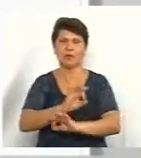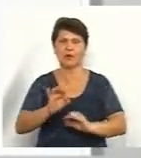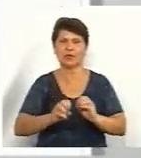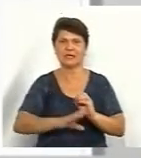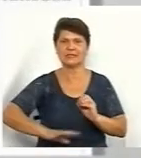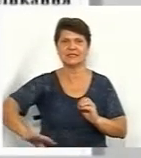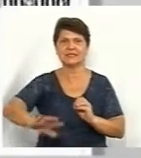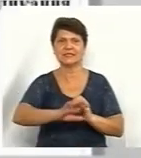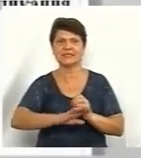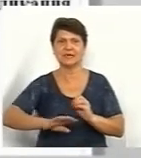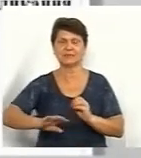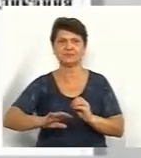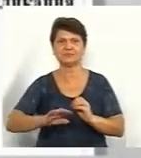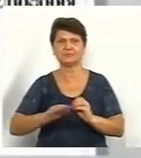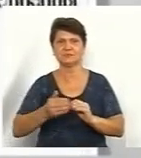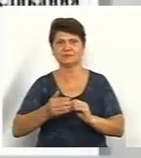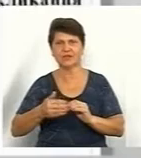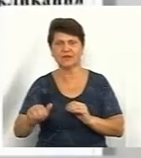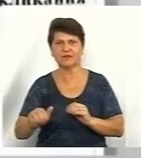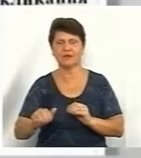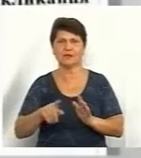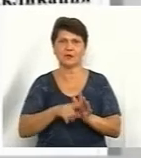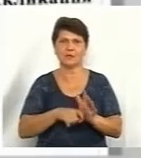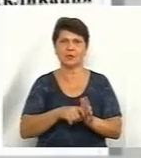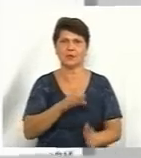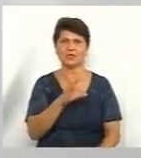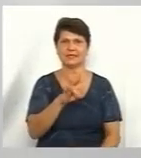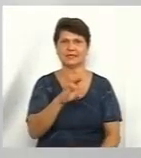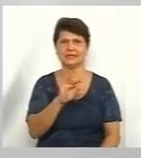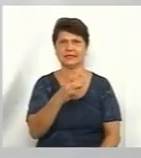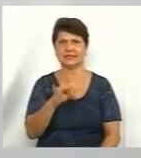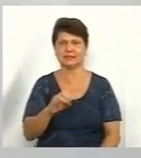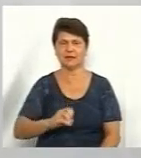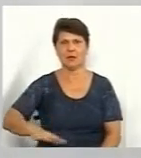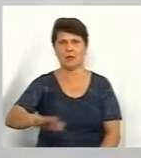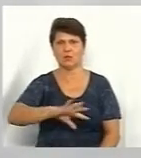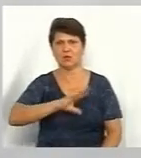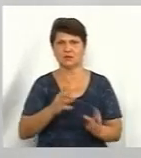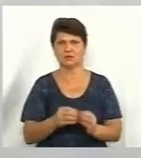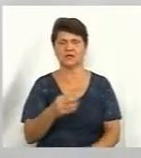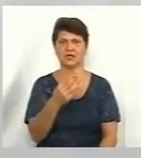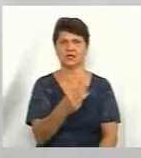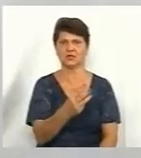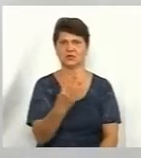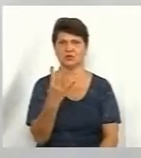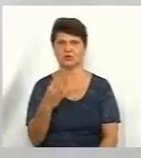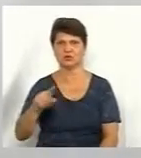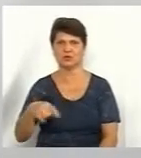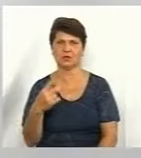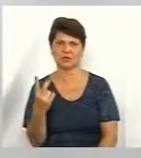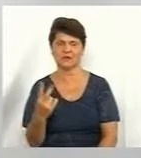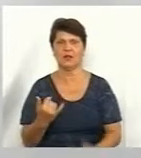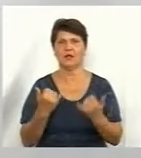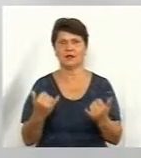щодо відведення земельної ділянки в житловому мікрорайоні Східний орієнтовною загальною площою 34,2 гектари, в тому числі для